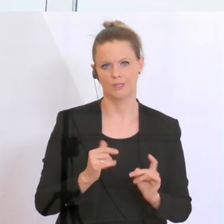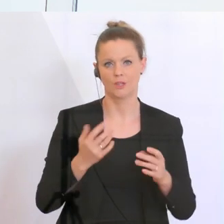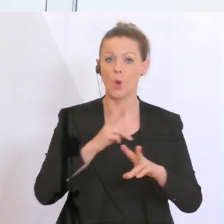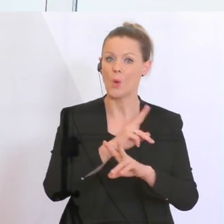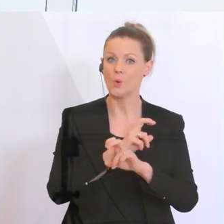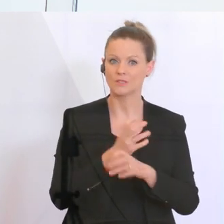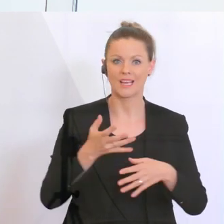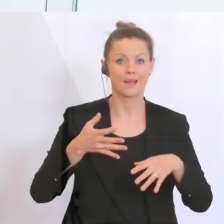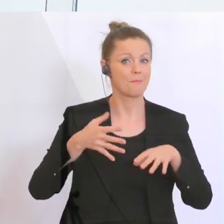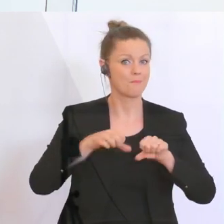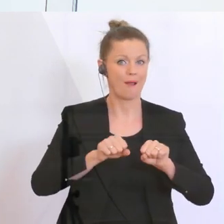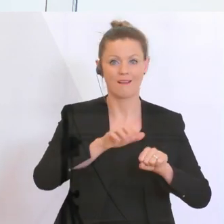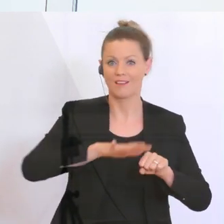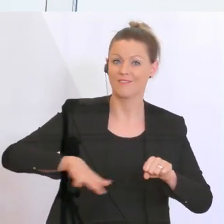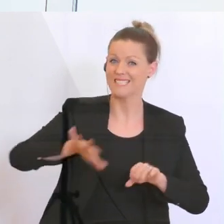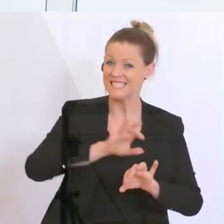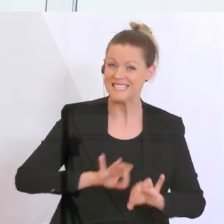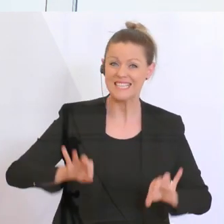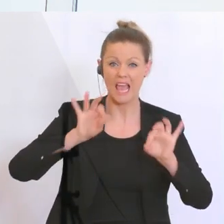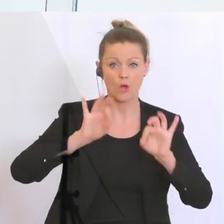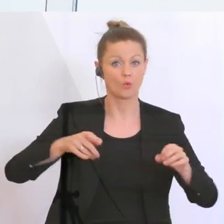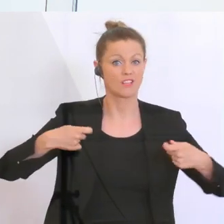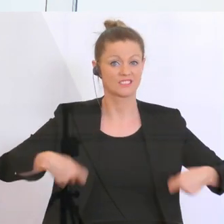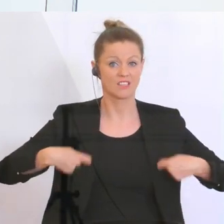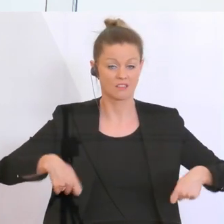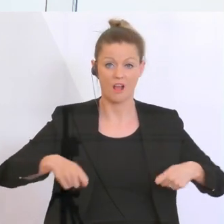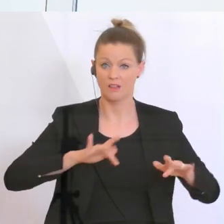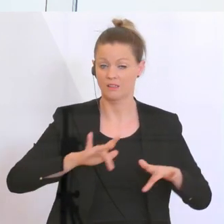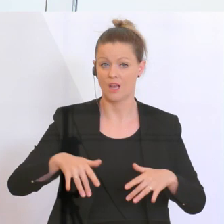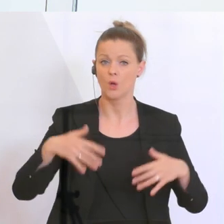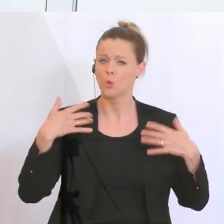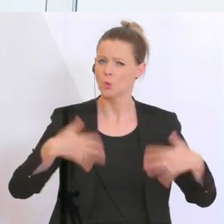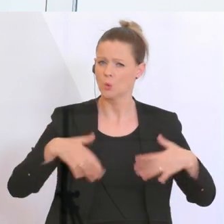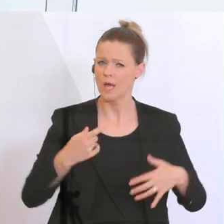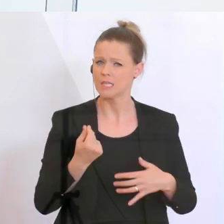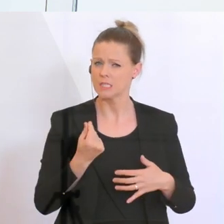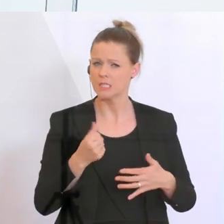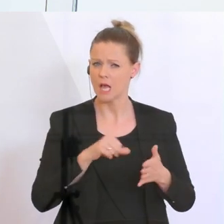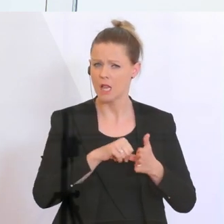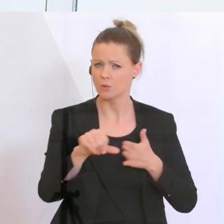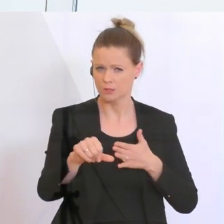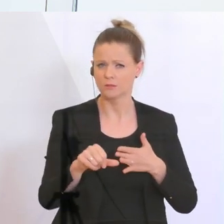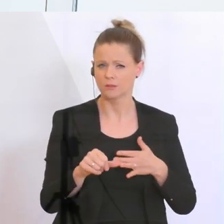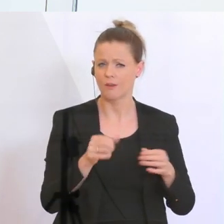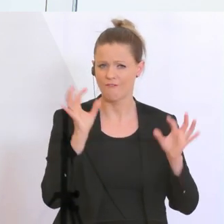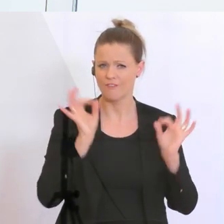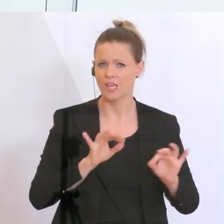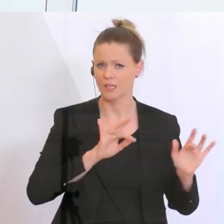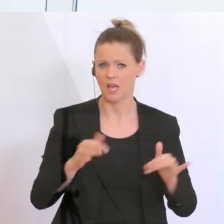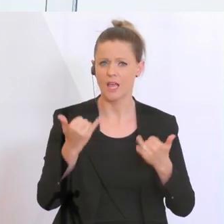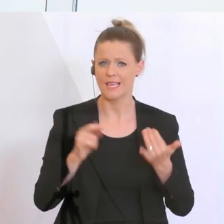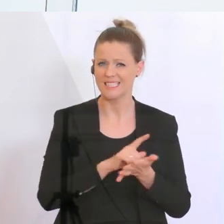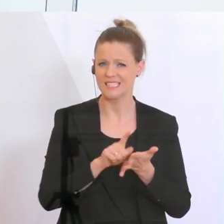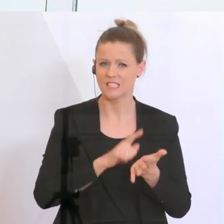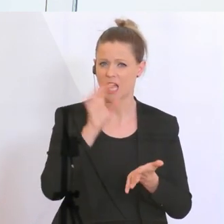extrem gut kapitalisiert, ist extrem liquide. Wir haben zum jetzigen Zeitpunkt eine